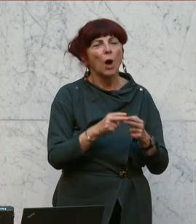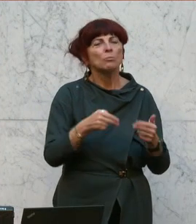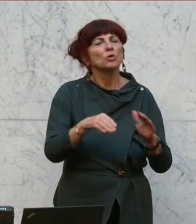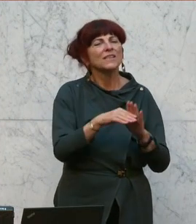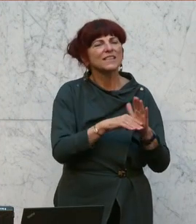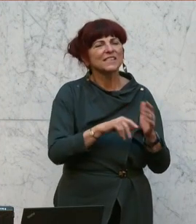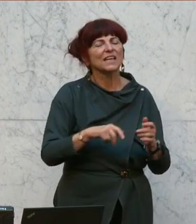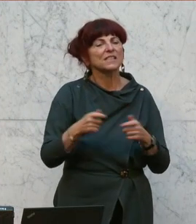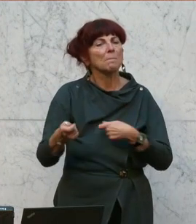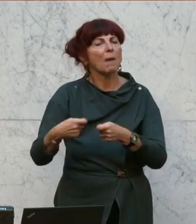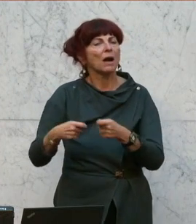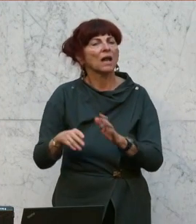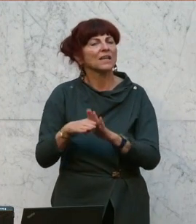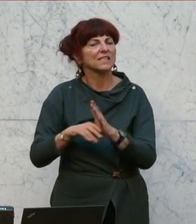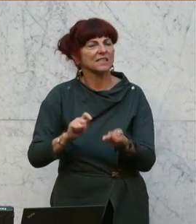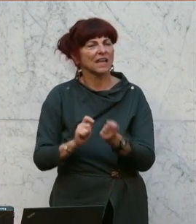geändert wird,